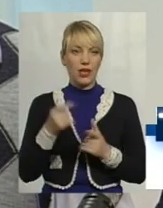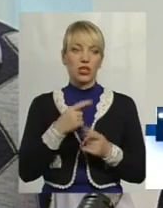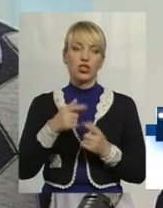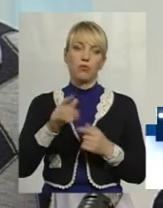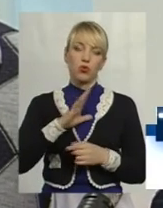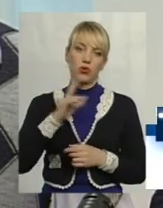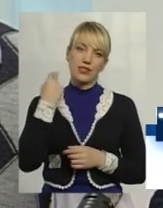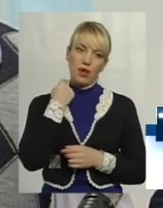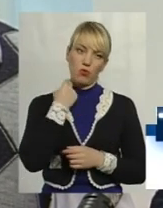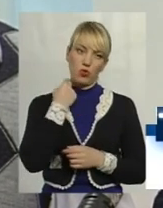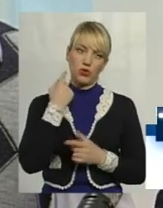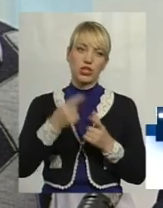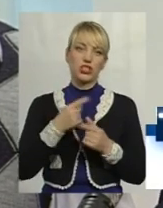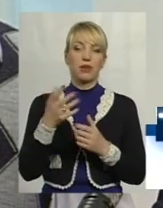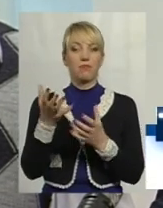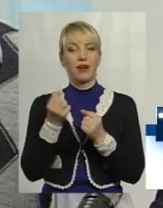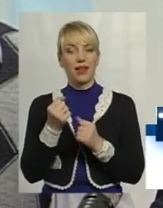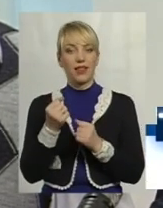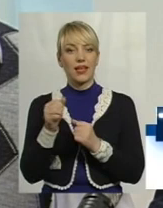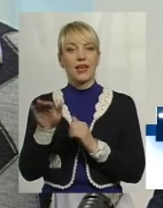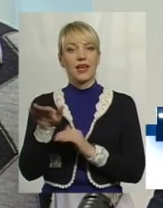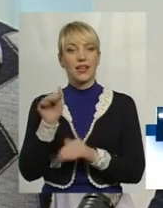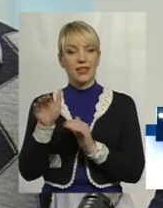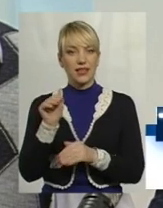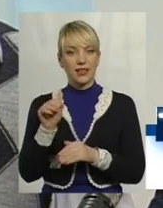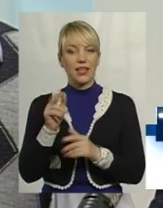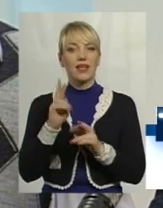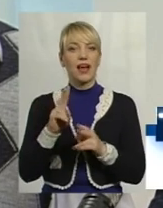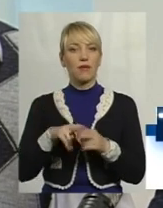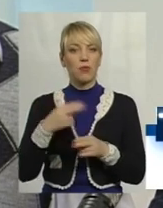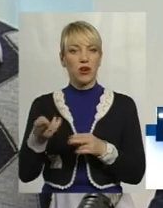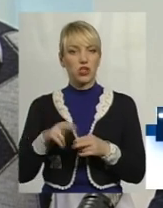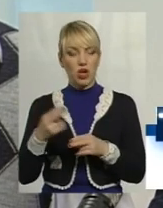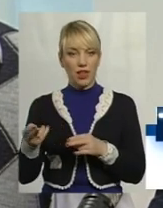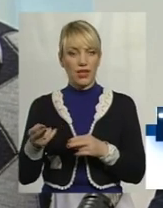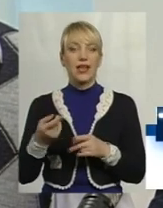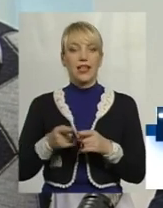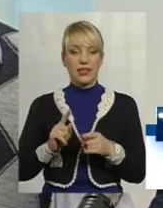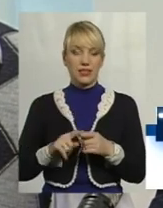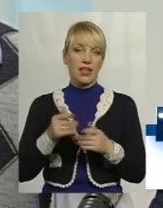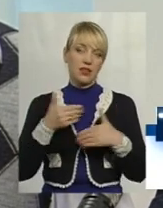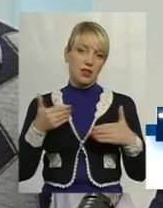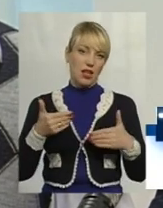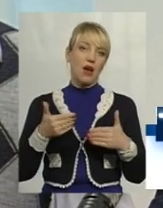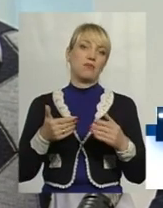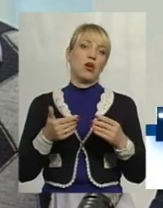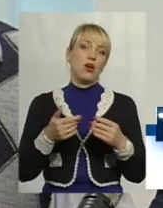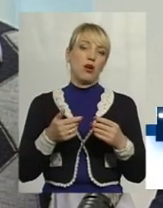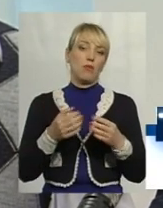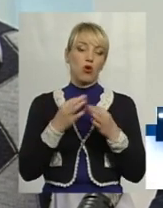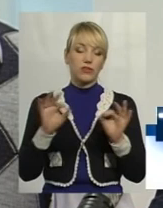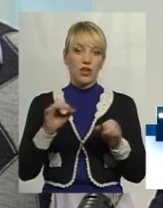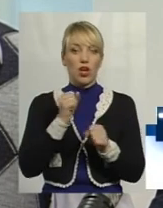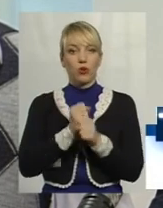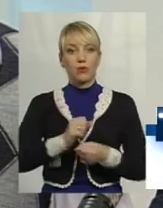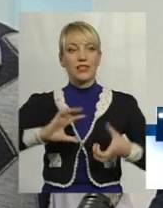заборгованісті, чи брали кредити, як їх погашали. І це нам дозволяє робити висновок на сьогодні, що по